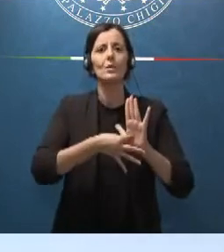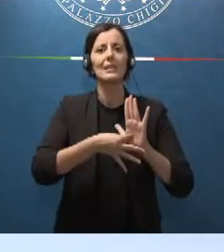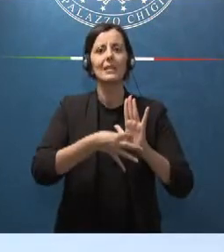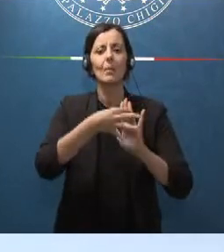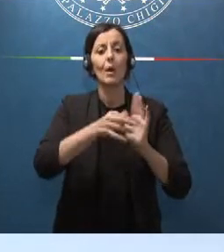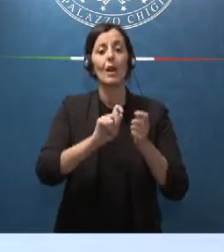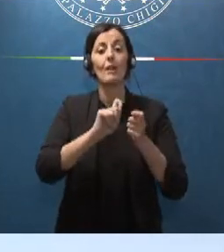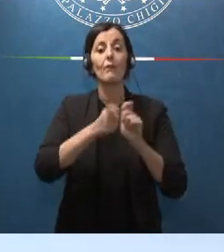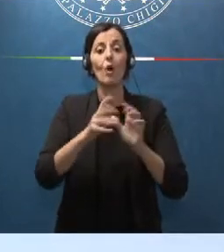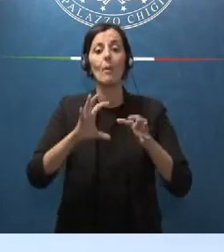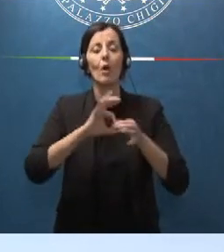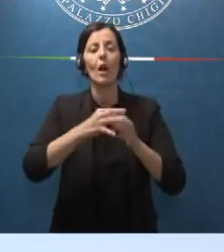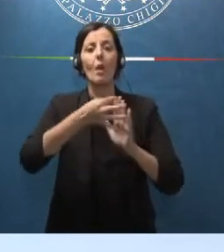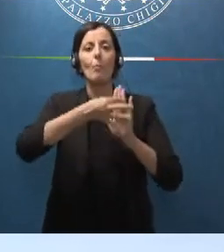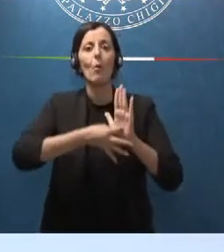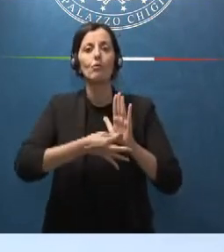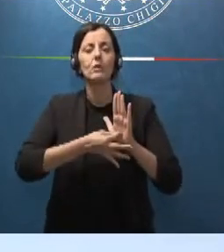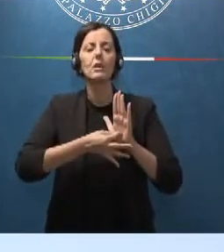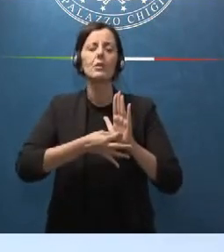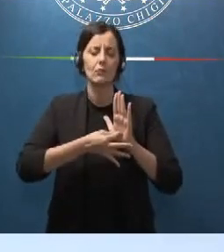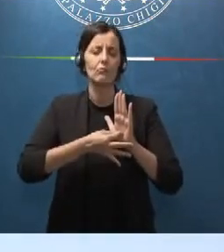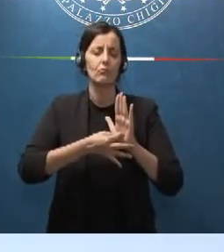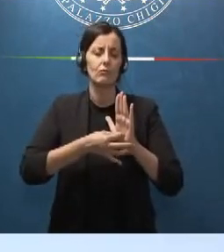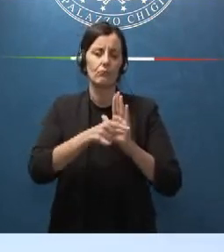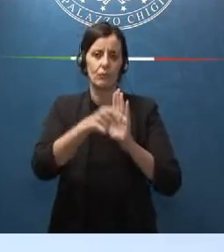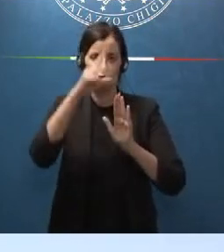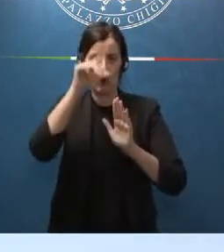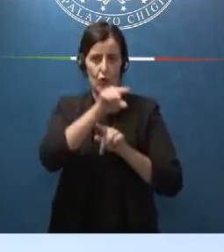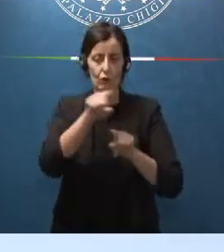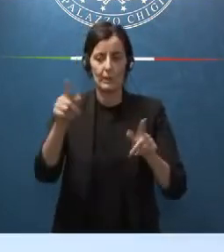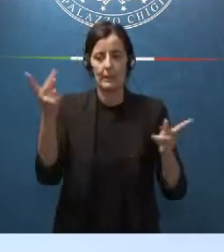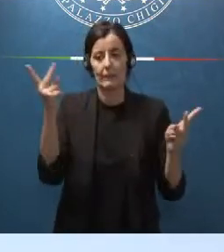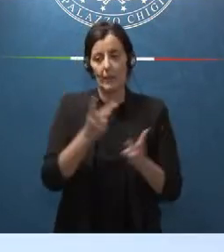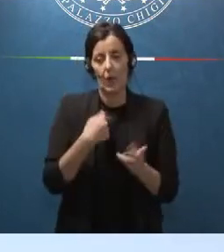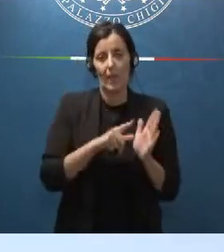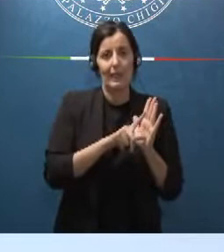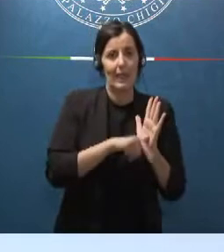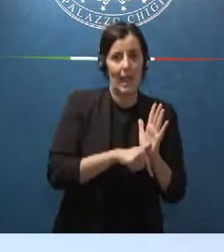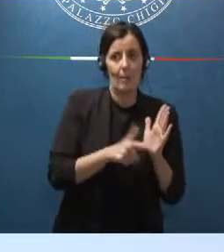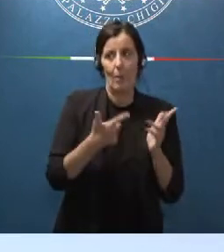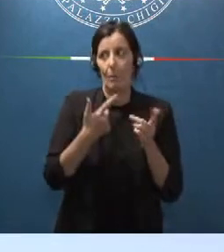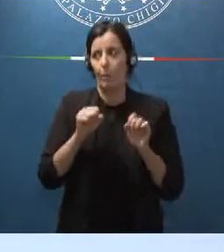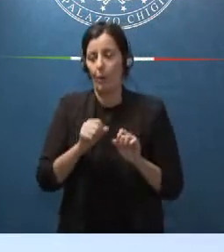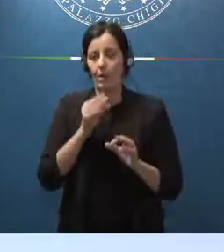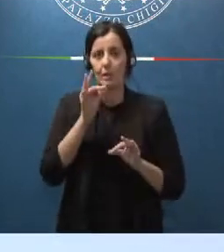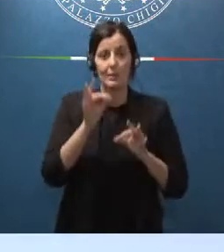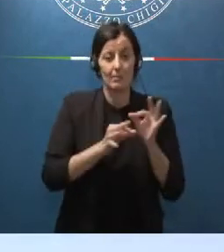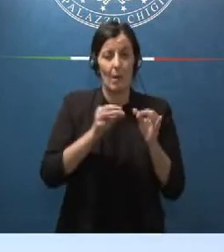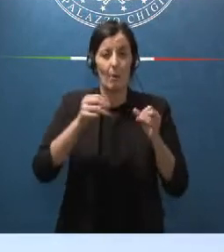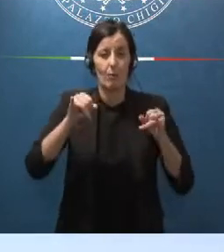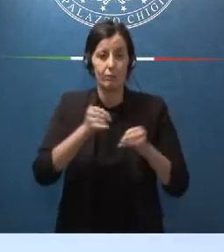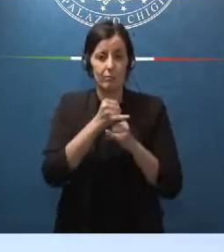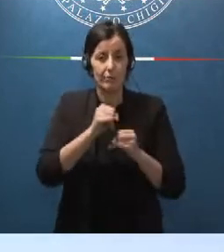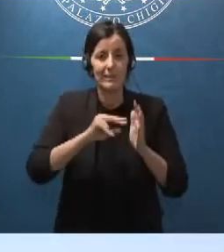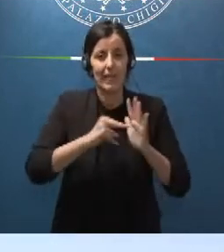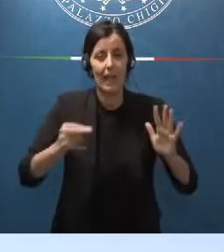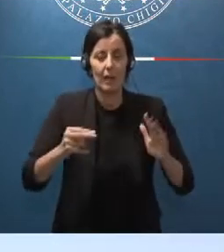questa riforma. Naturalmente non abbiamo nel tempo o nella possibilità di illustrarne l'aspetto tecnico.